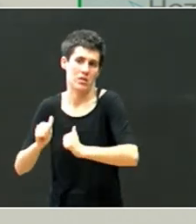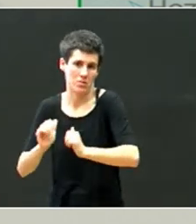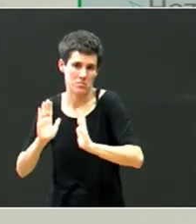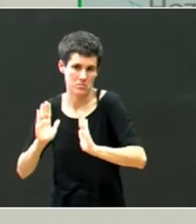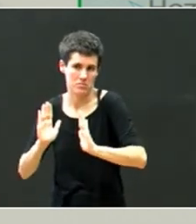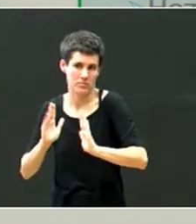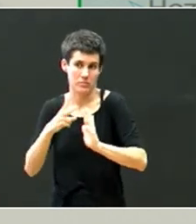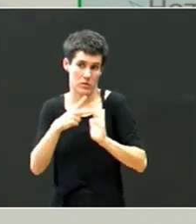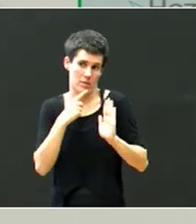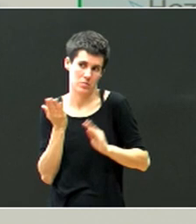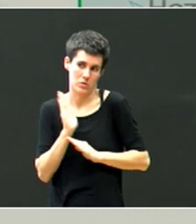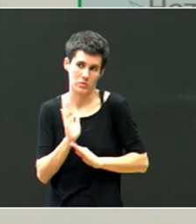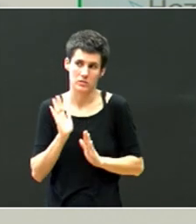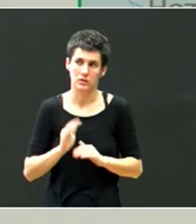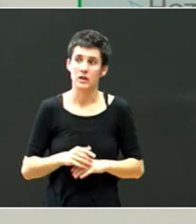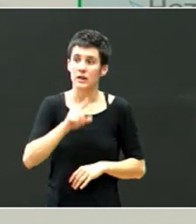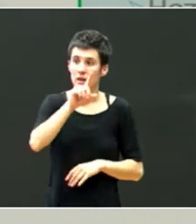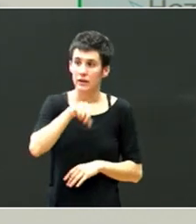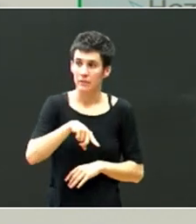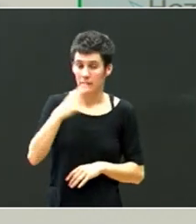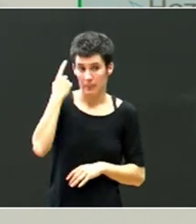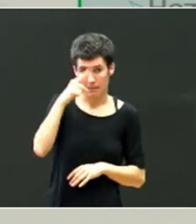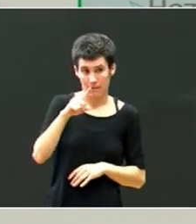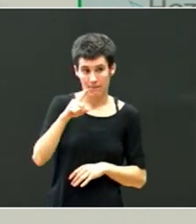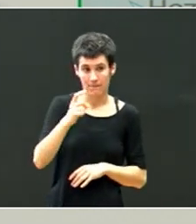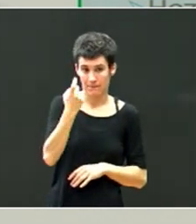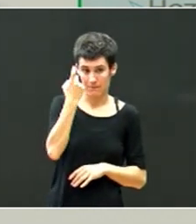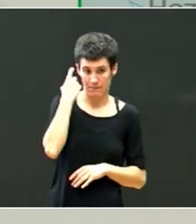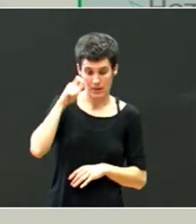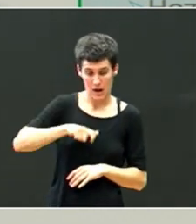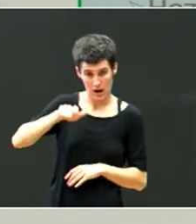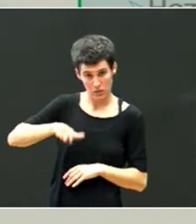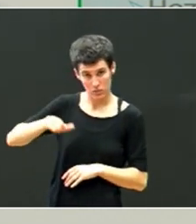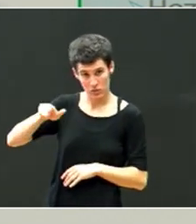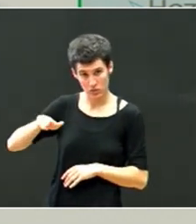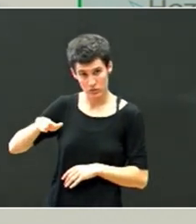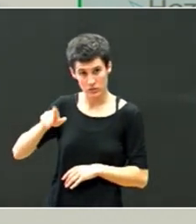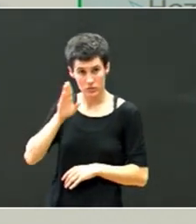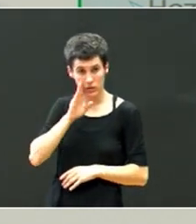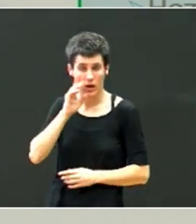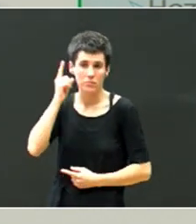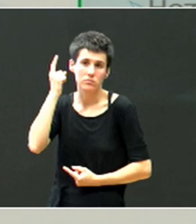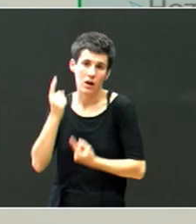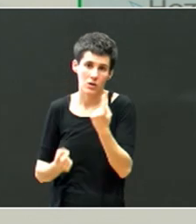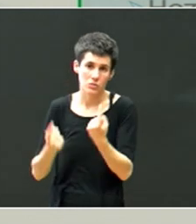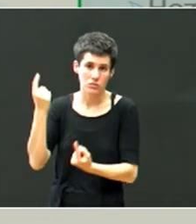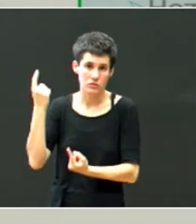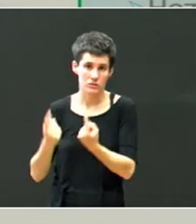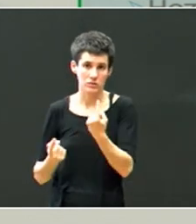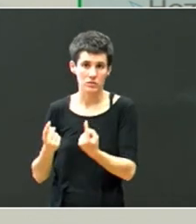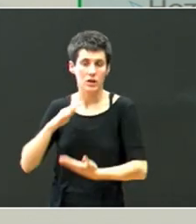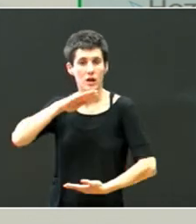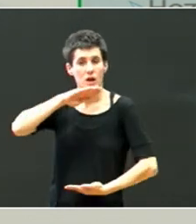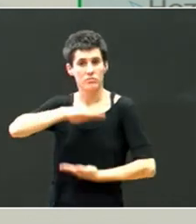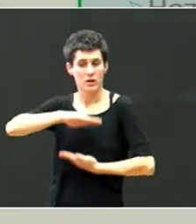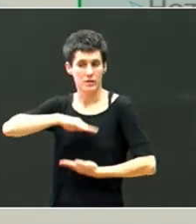be bai, badakigu, ikasle hauek, batzuk, gainera, bagaitasun